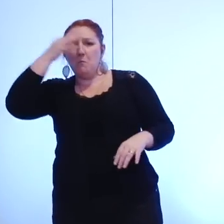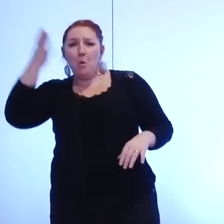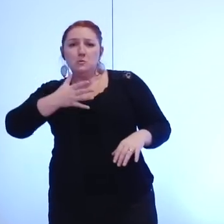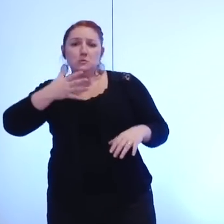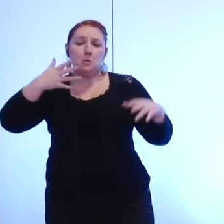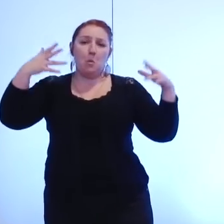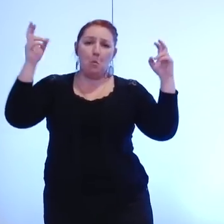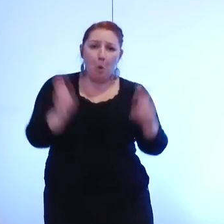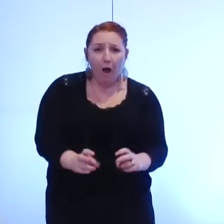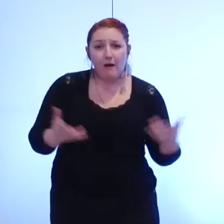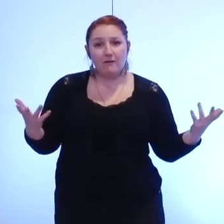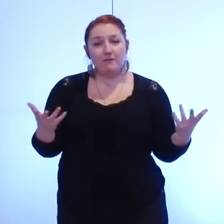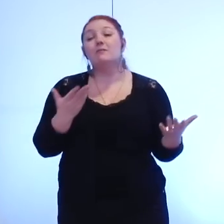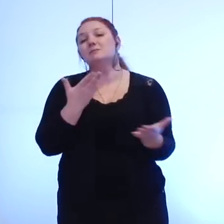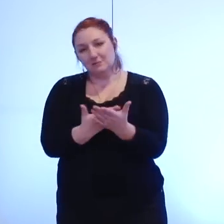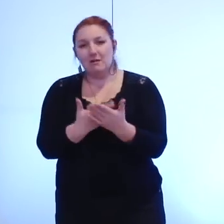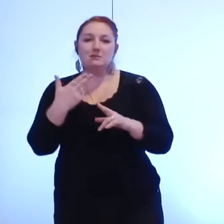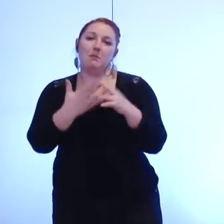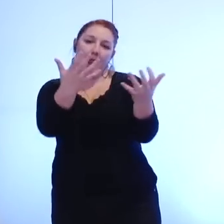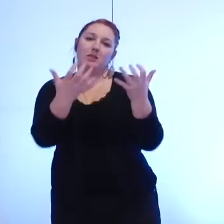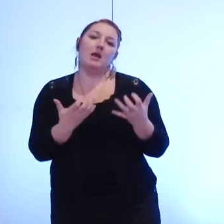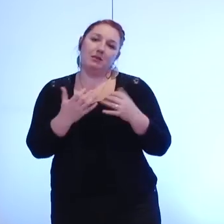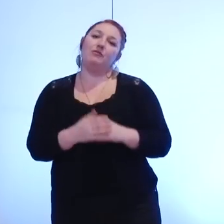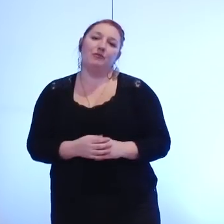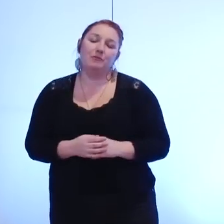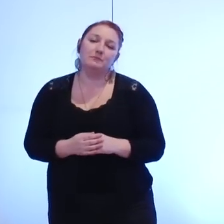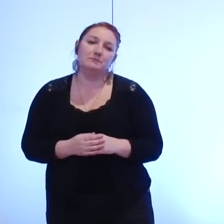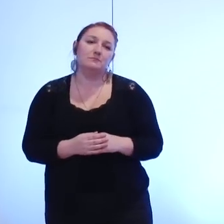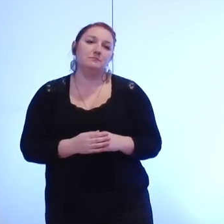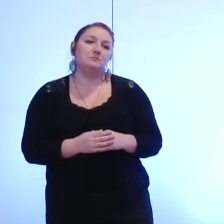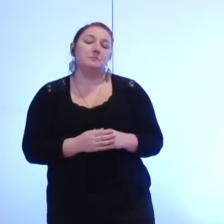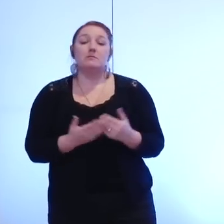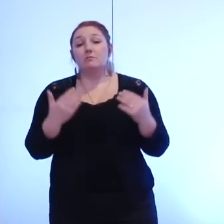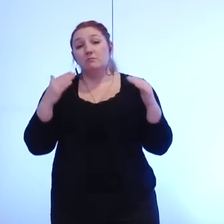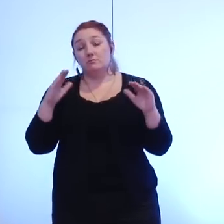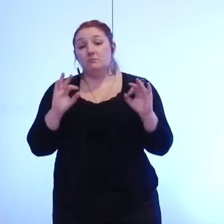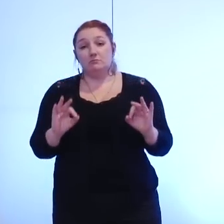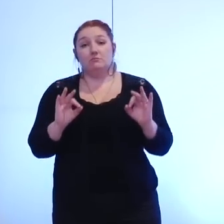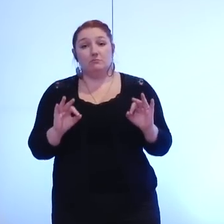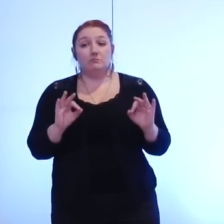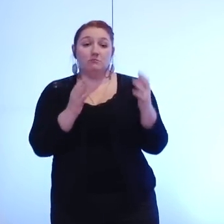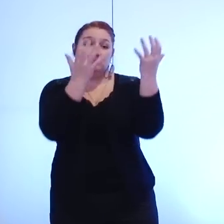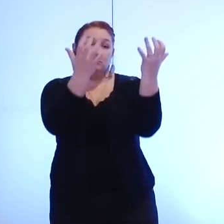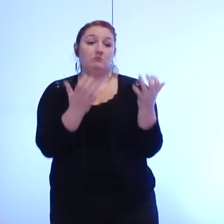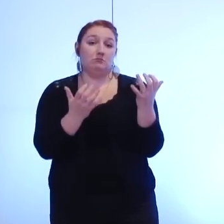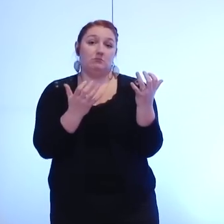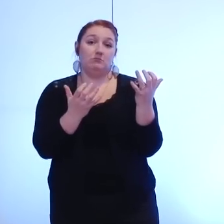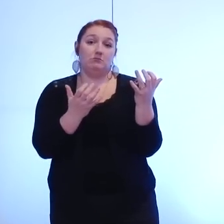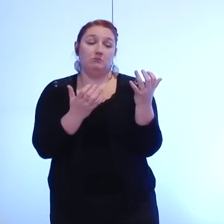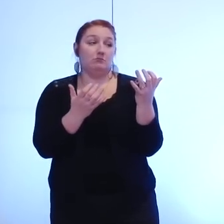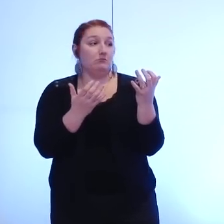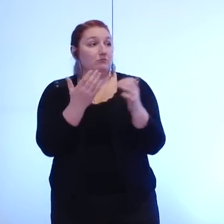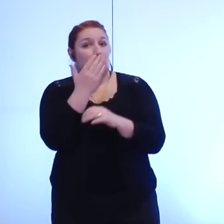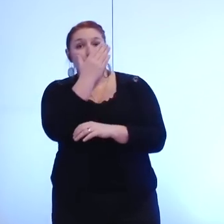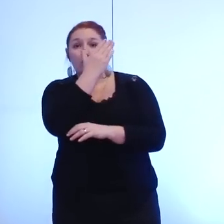c'est à notre sens cet élément là qui permet d'avoir une véritable attractivité du territoire mais qui effectivement est une attractivité qui a une autre